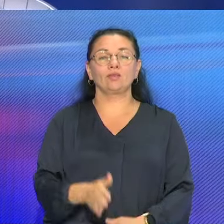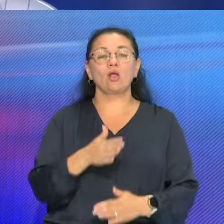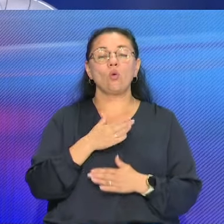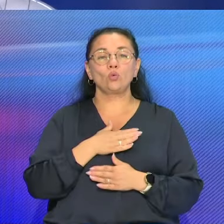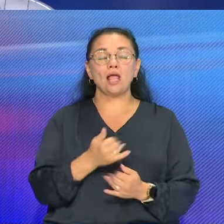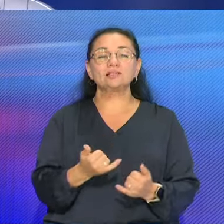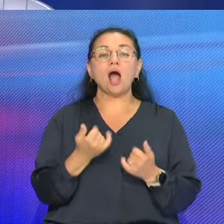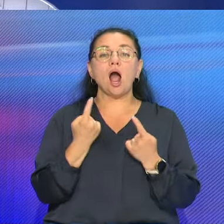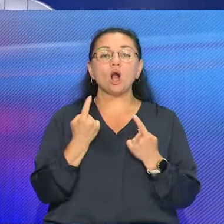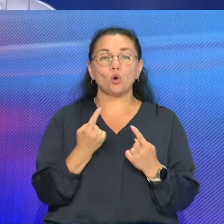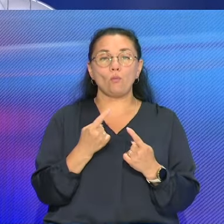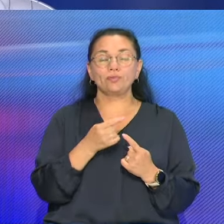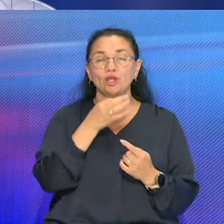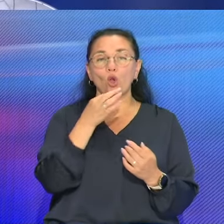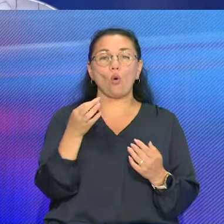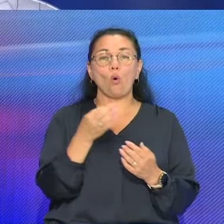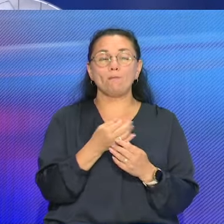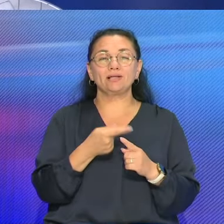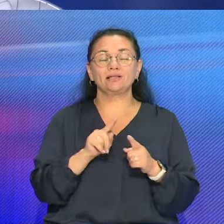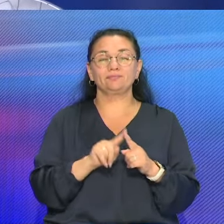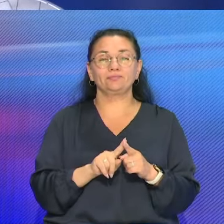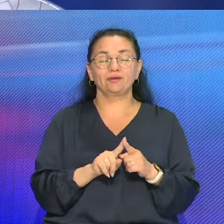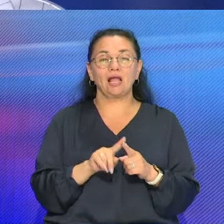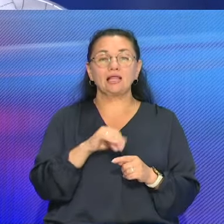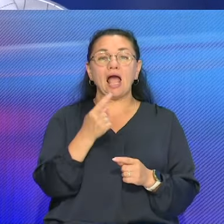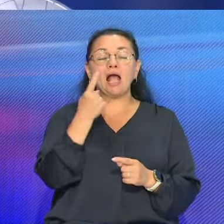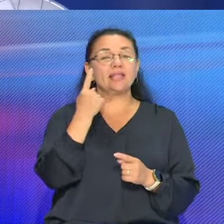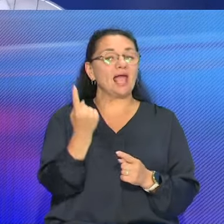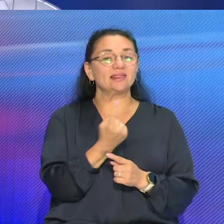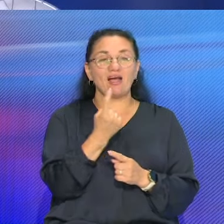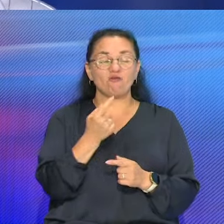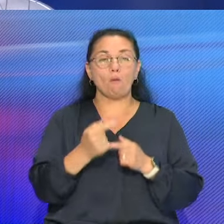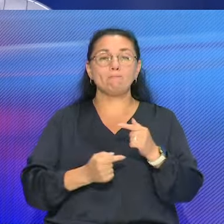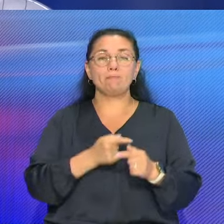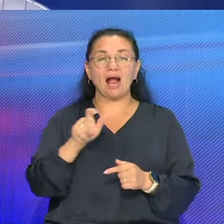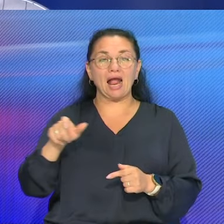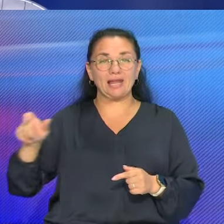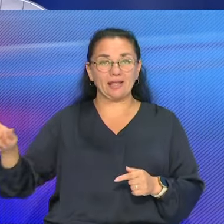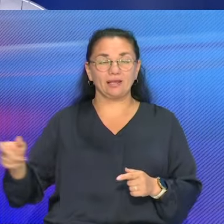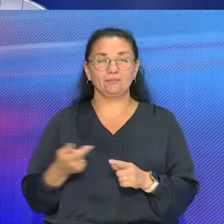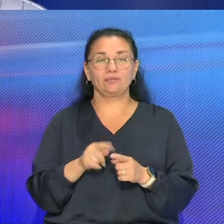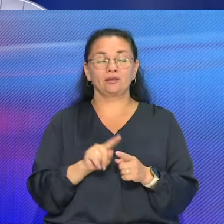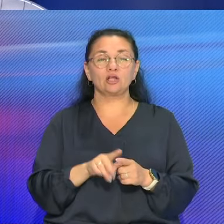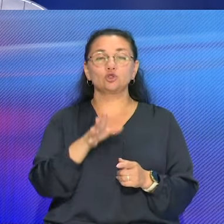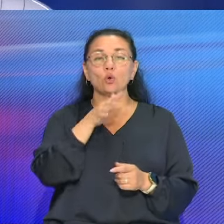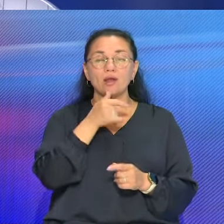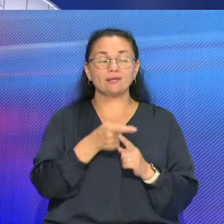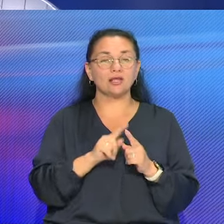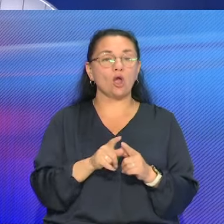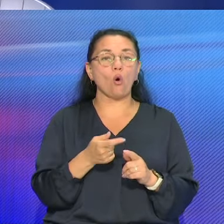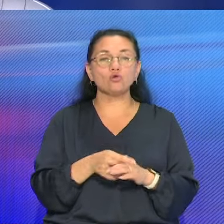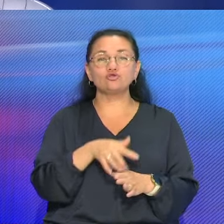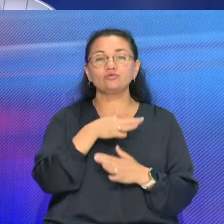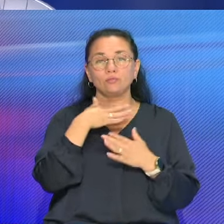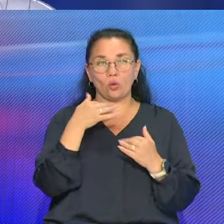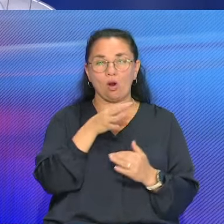огромнейший опыт. У нас огромнейший опыт ни одного поколения. 100 лет – это немало, это очень много. Это